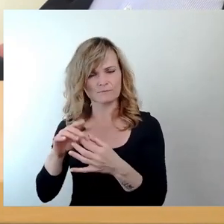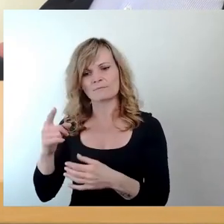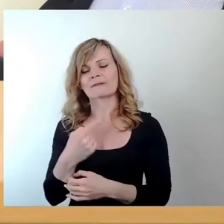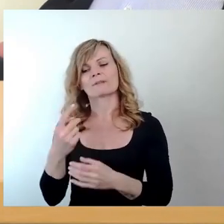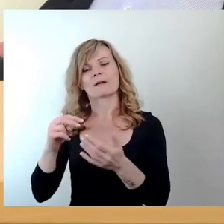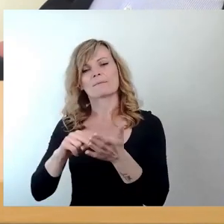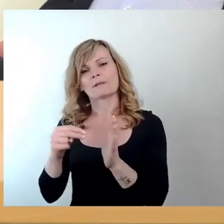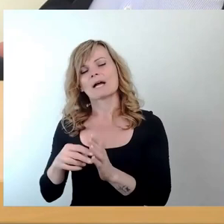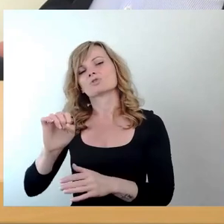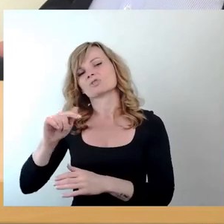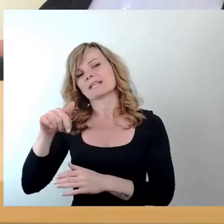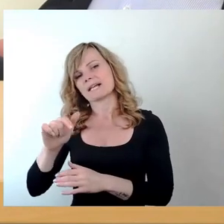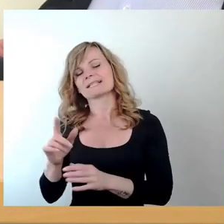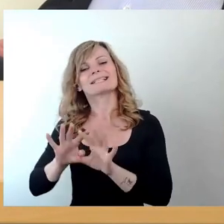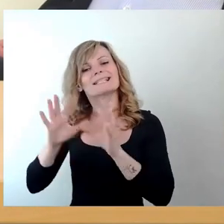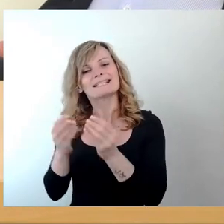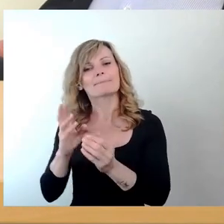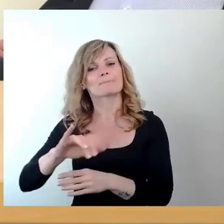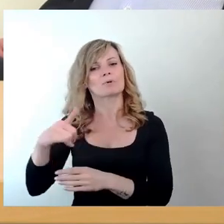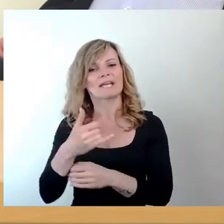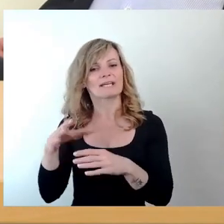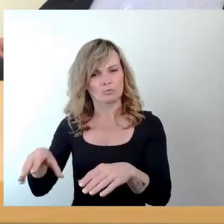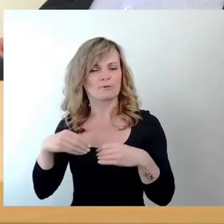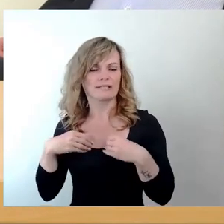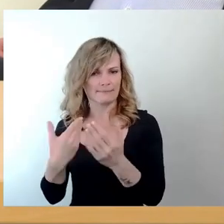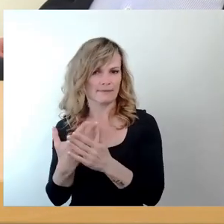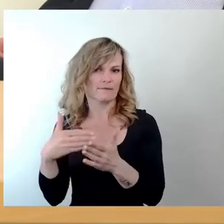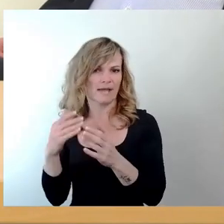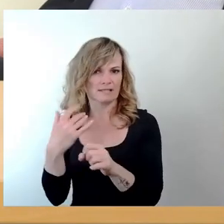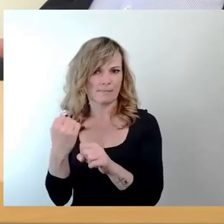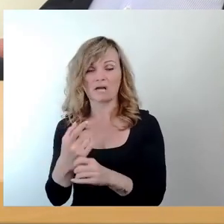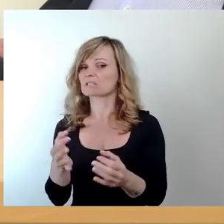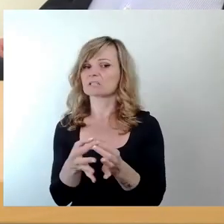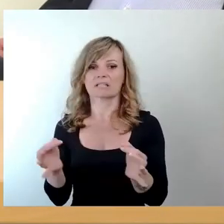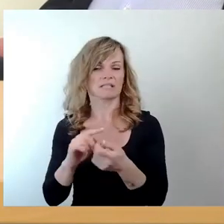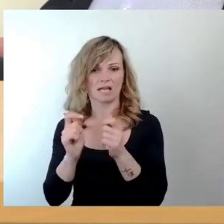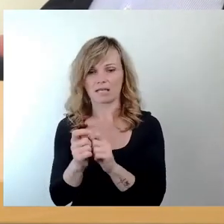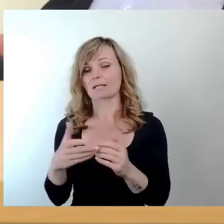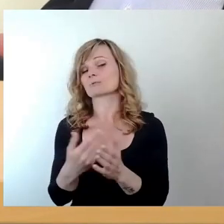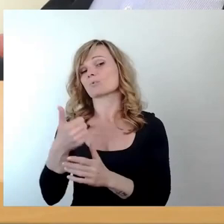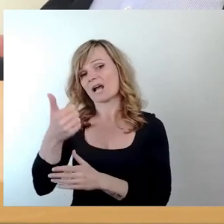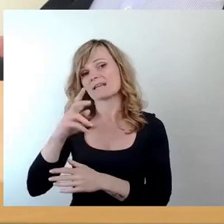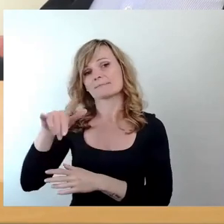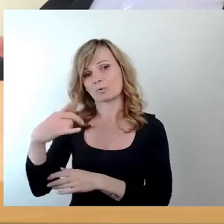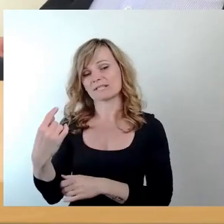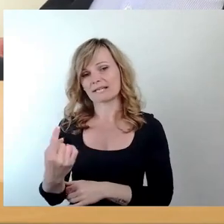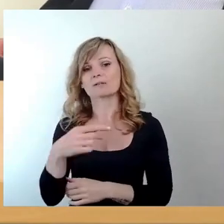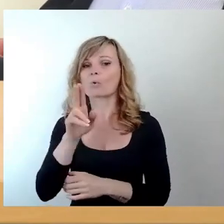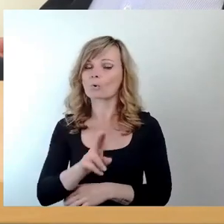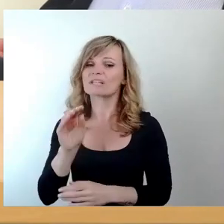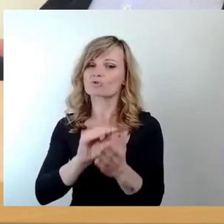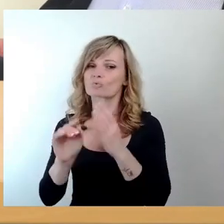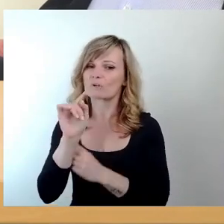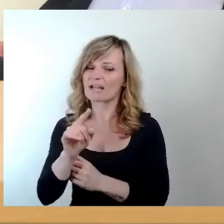die Stesat das Gesamtprojekt dann entsprechend begleitet. Also daran hat sich nichts geändert. Das ist das eine Projekt, Unischule, wo wir eben entschieden